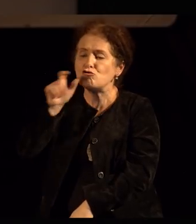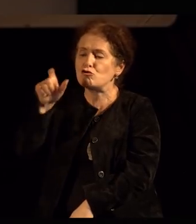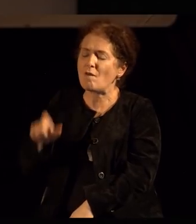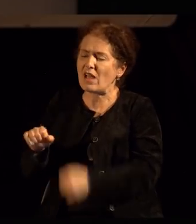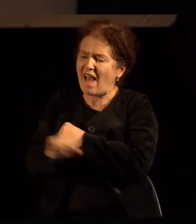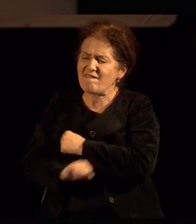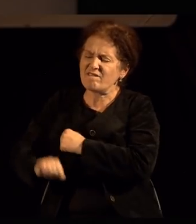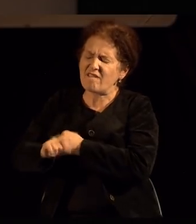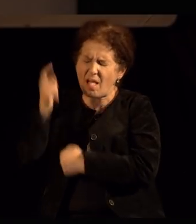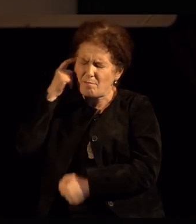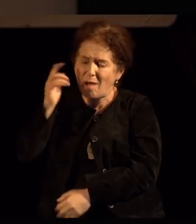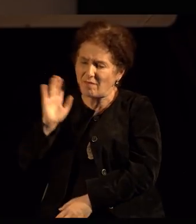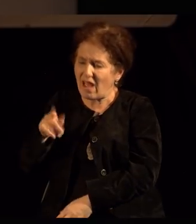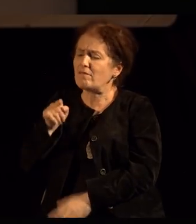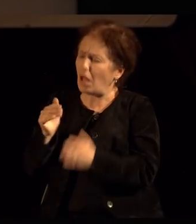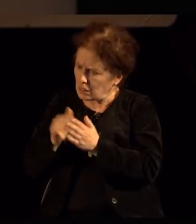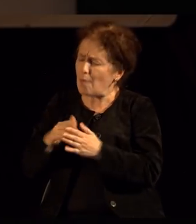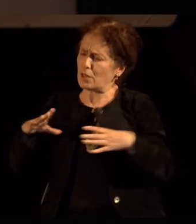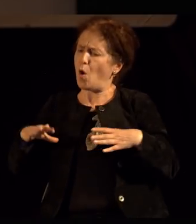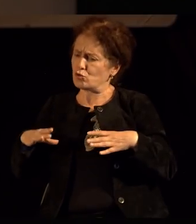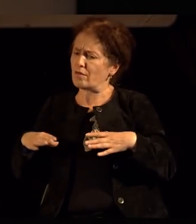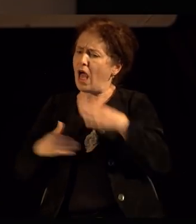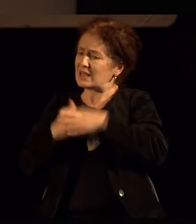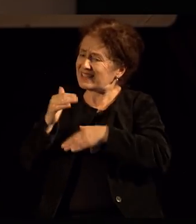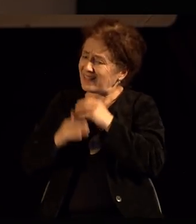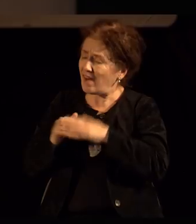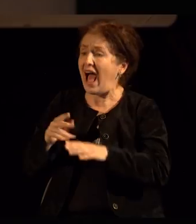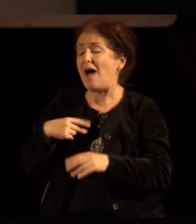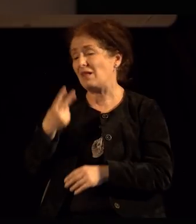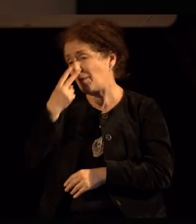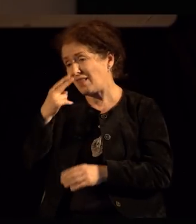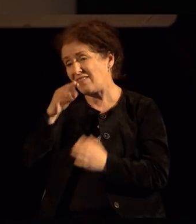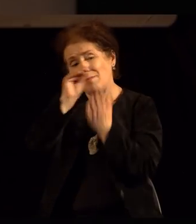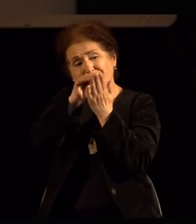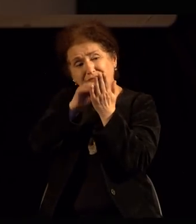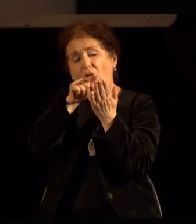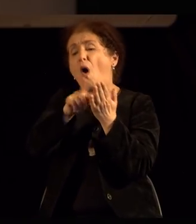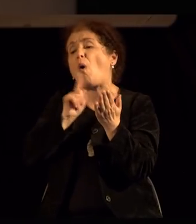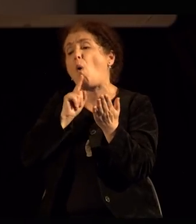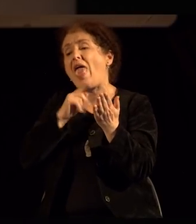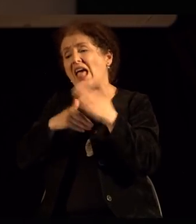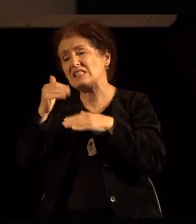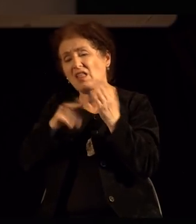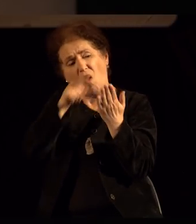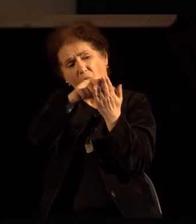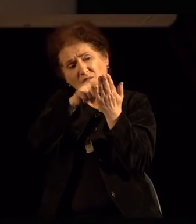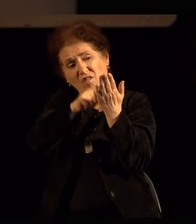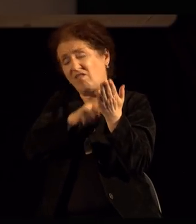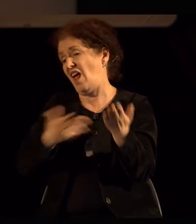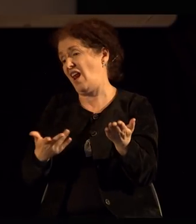дека треба да уживаме во задоволства, меѓу тоа да ги бираме кој задоволства? Задоволства кои се